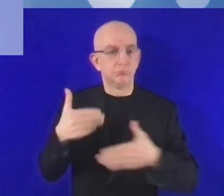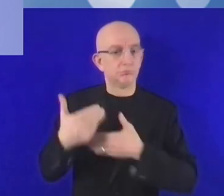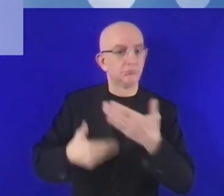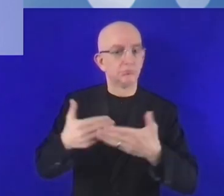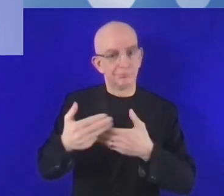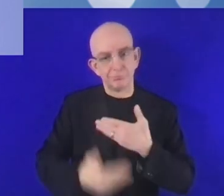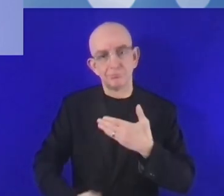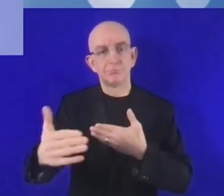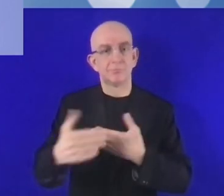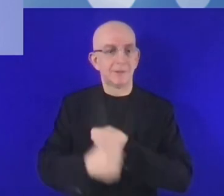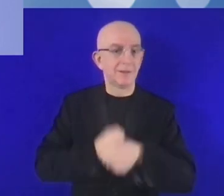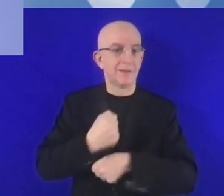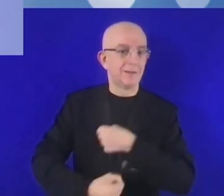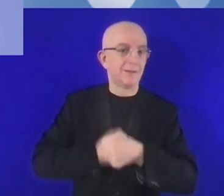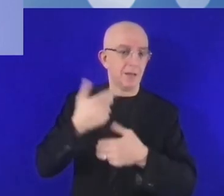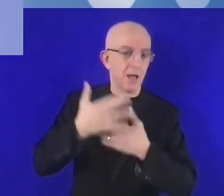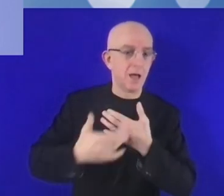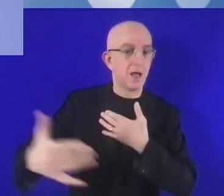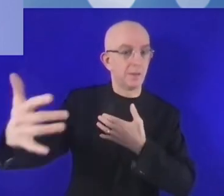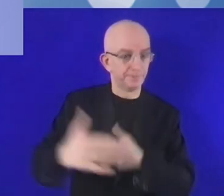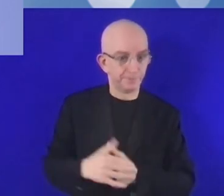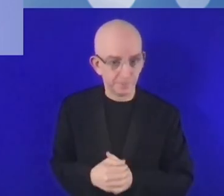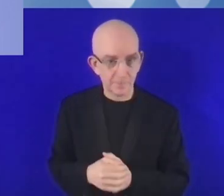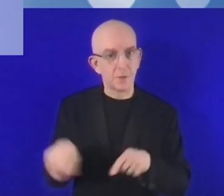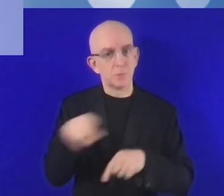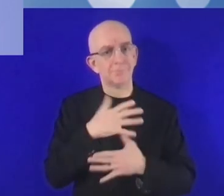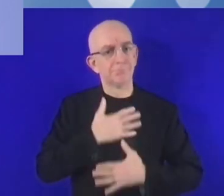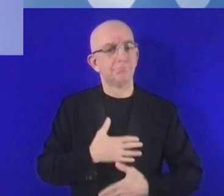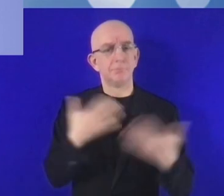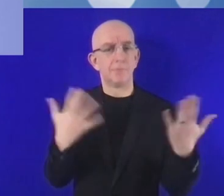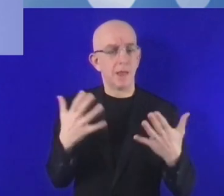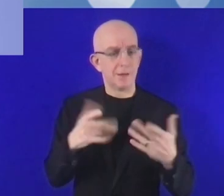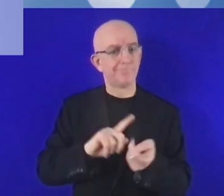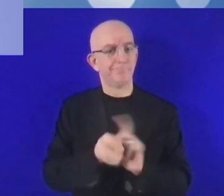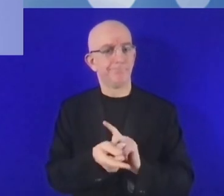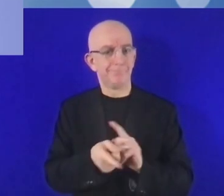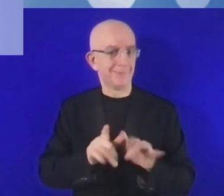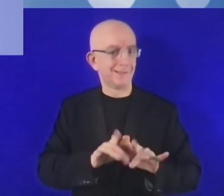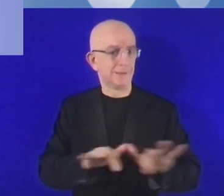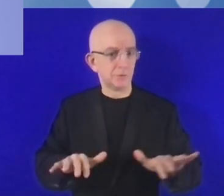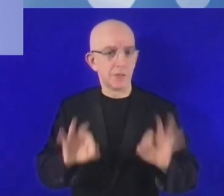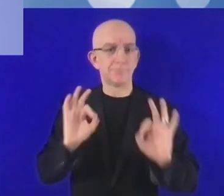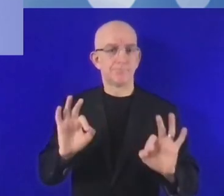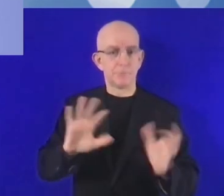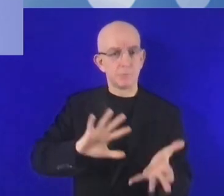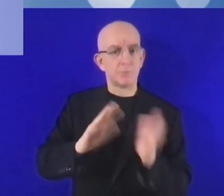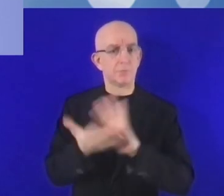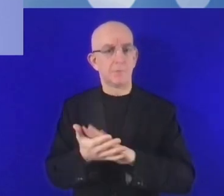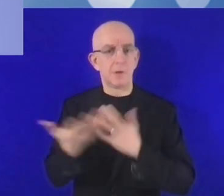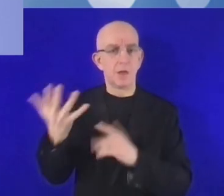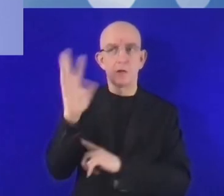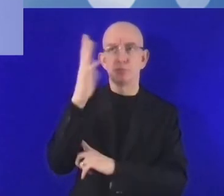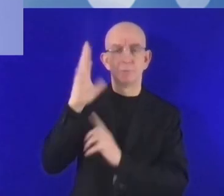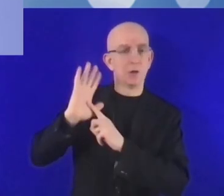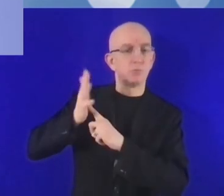تمكين التحول الأخضر ورقمي وتغيرات الهيكلية. نحتاج